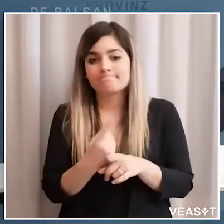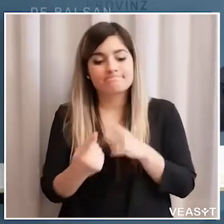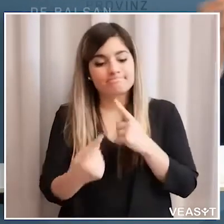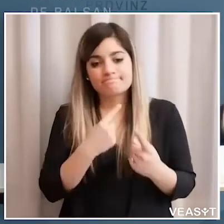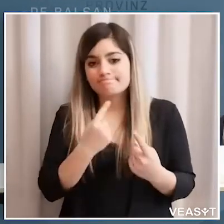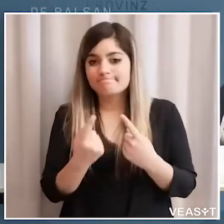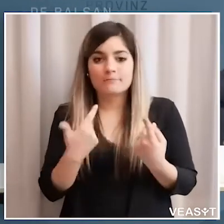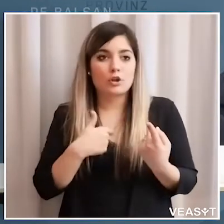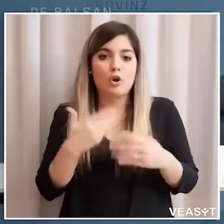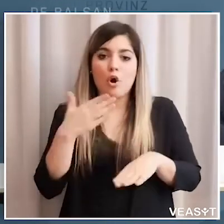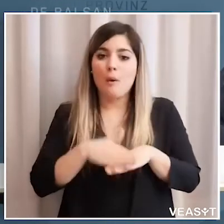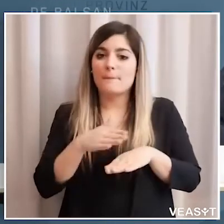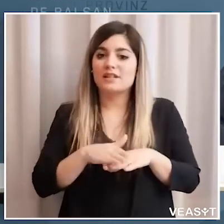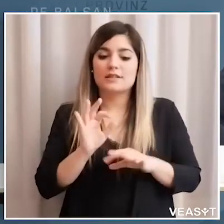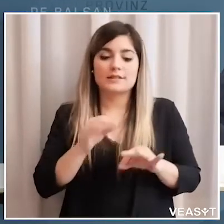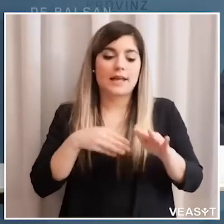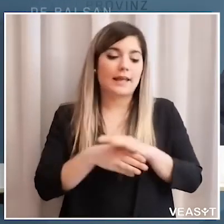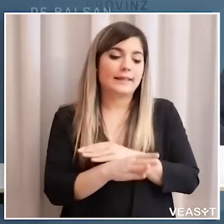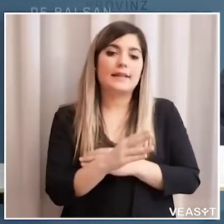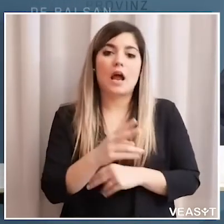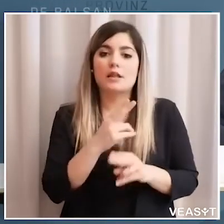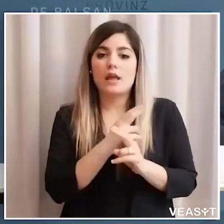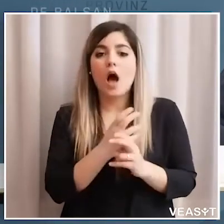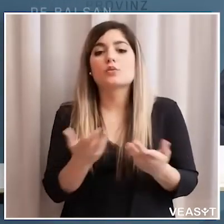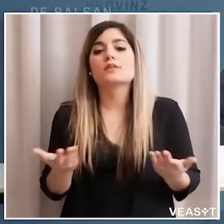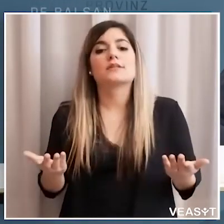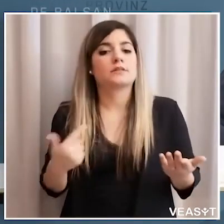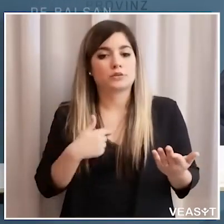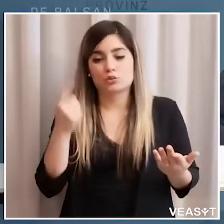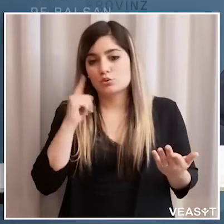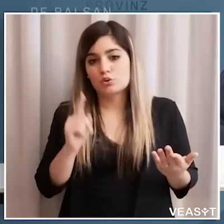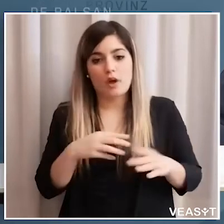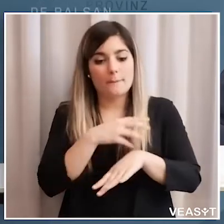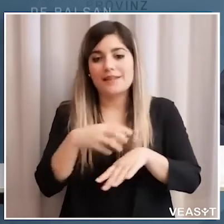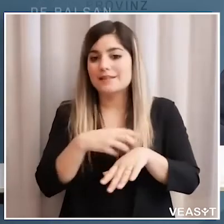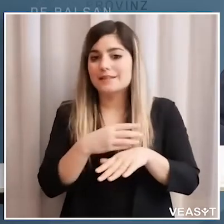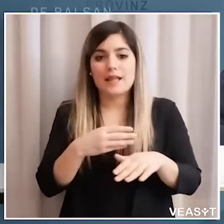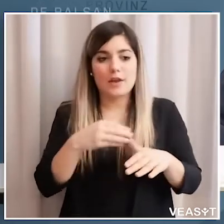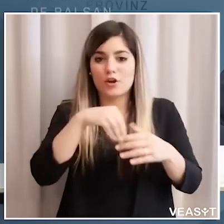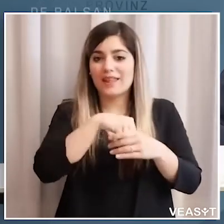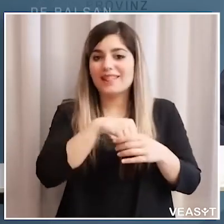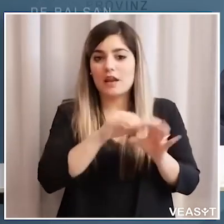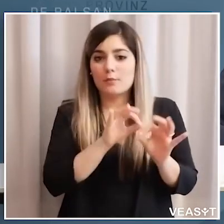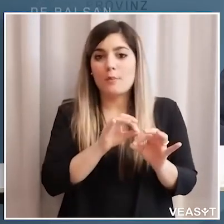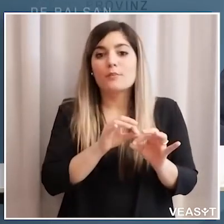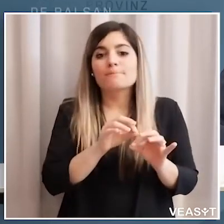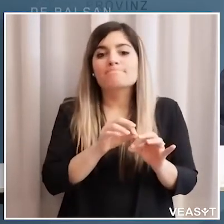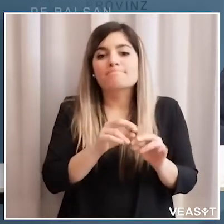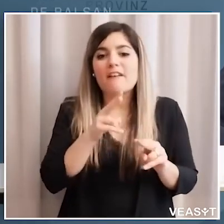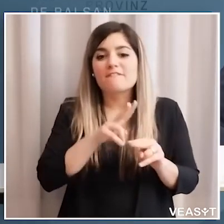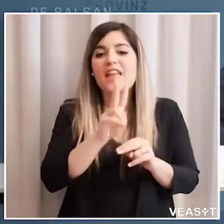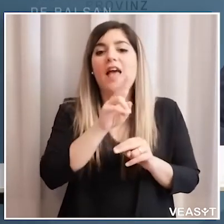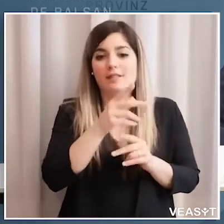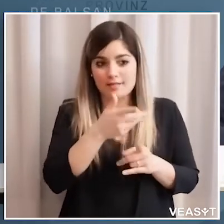di entrata in Austria questa è una cosa che riguarda il mistero degli interni le regole vengono definite a Vienna e